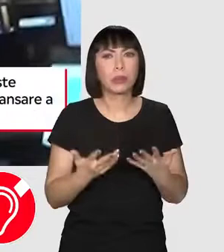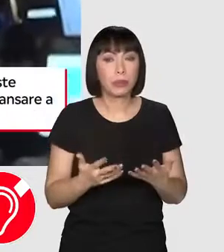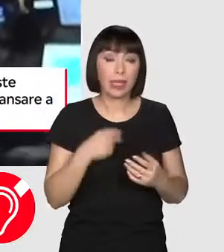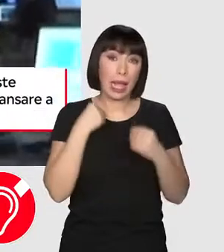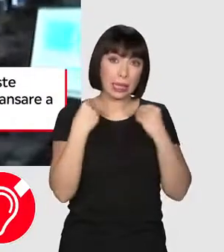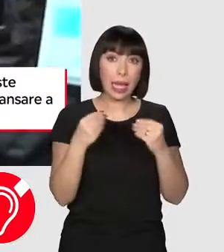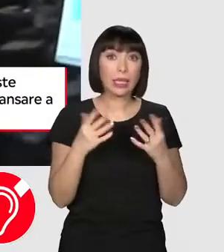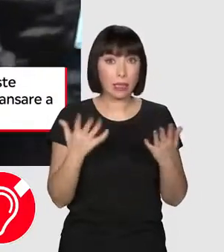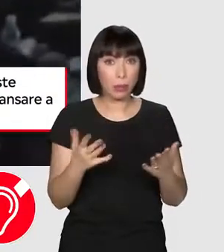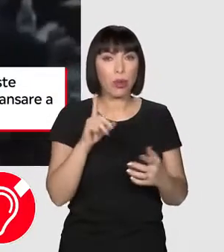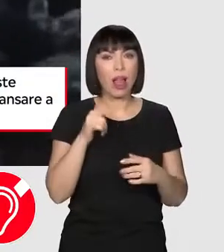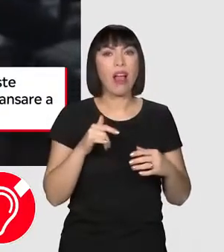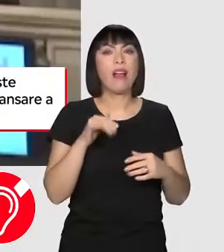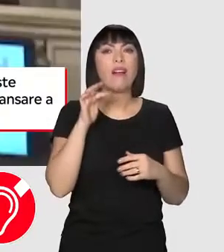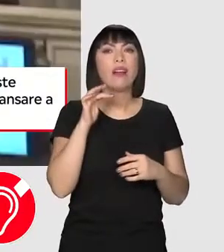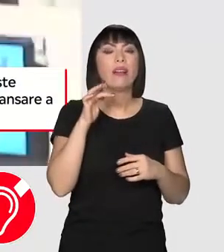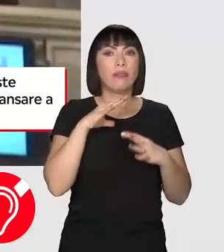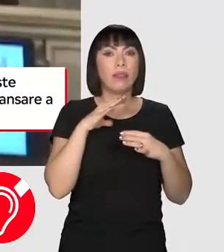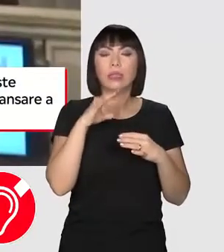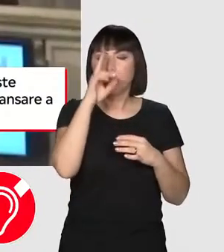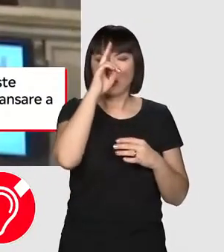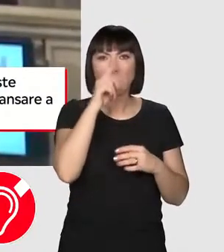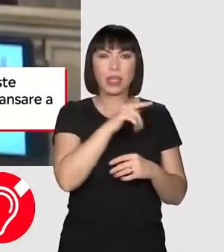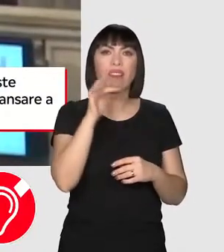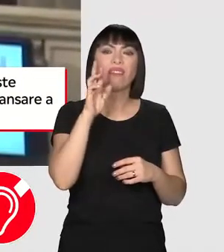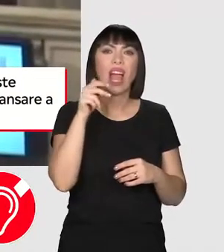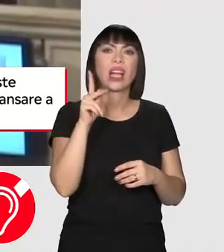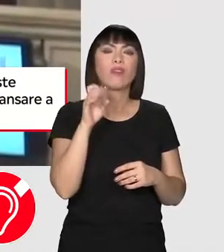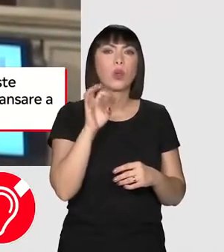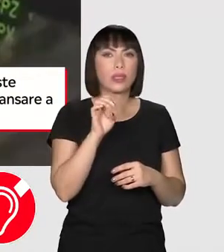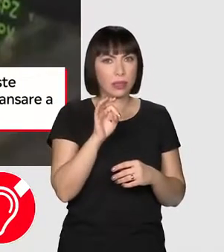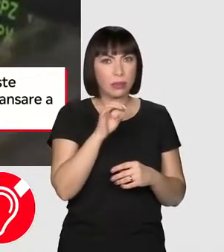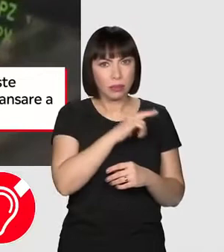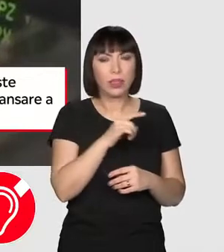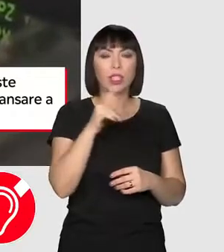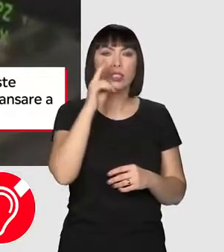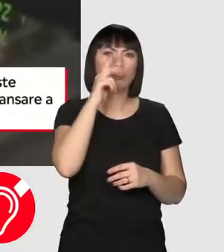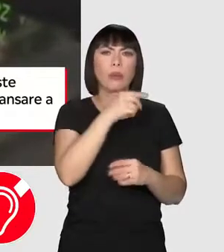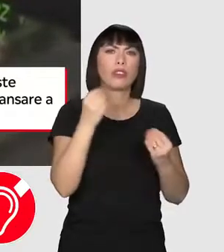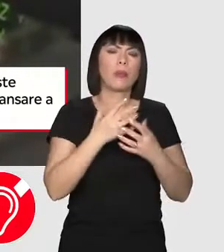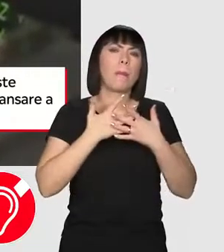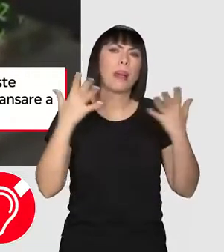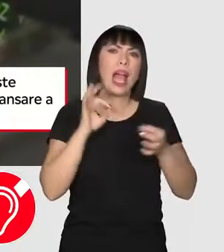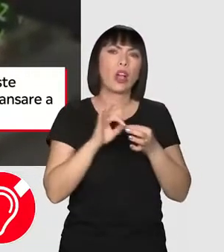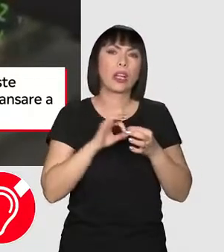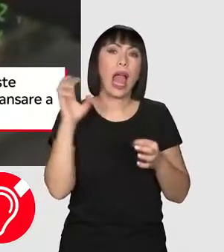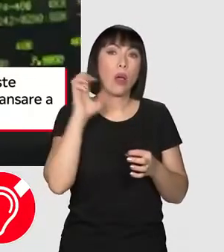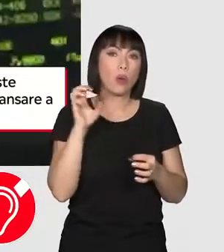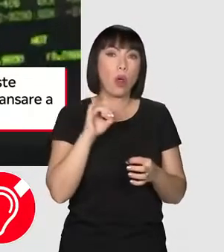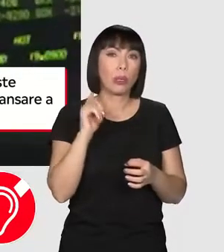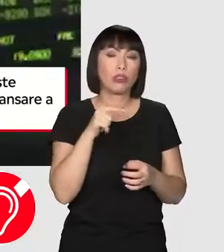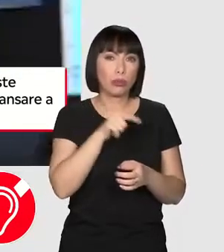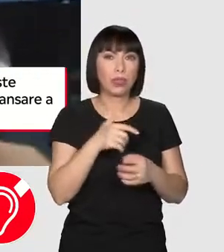exemplu, la Frankfurt, acolo unde este stădiul bursei din Germania, Germania știu că este cea mai mare economie din Europa și practic